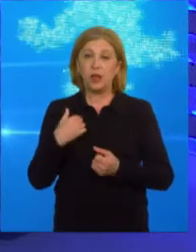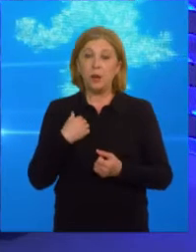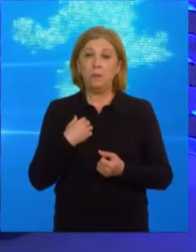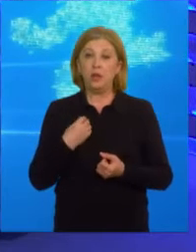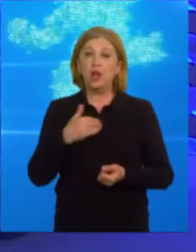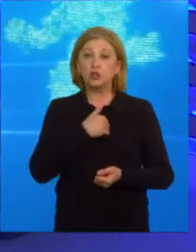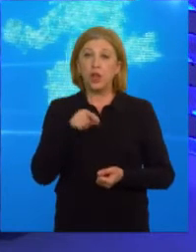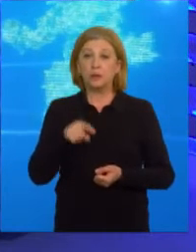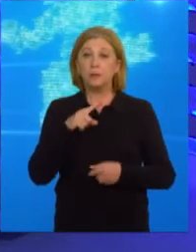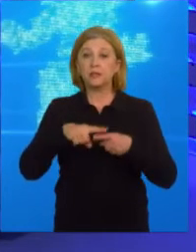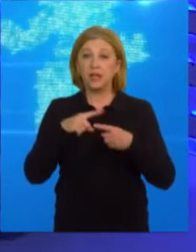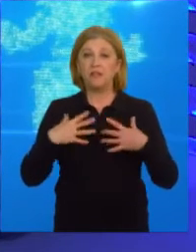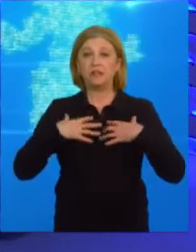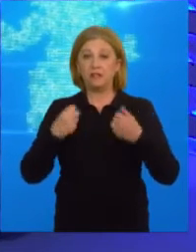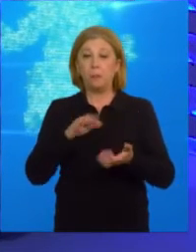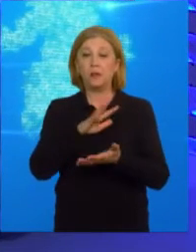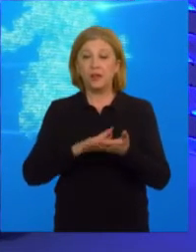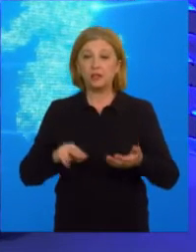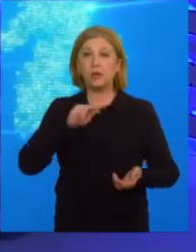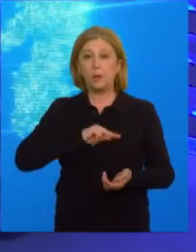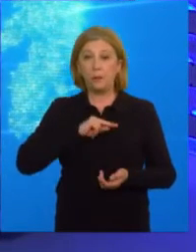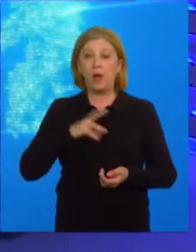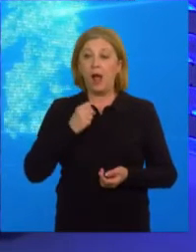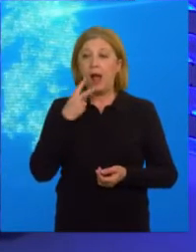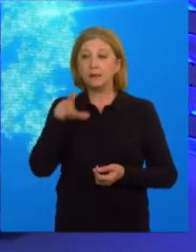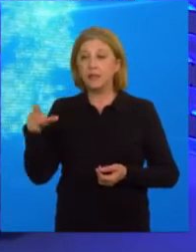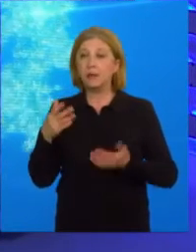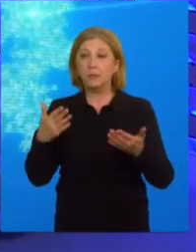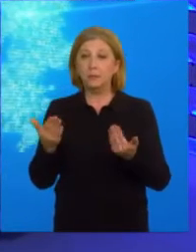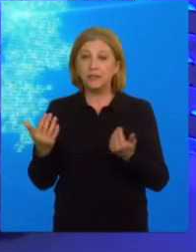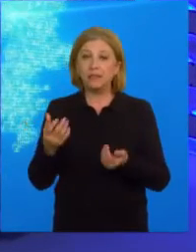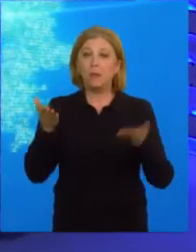тебе скорейшего выздоровления и продолжаем работать, а зрителей призываем на этот период оставаться дома. Продолжение следует...